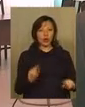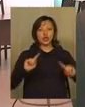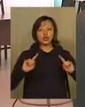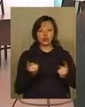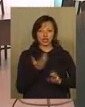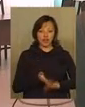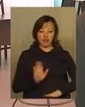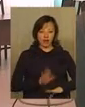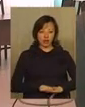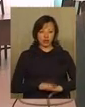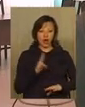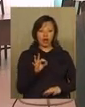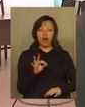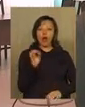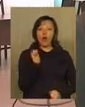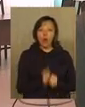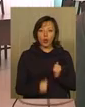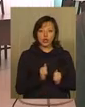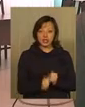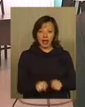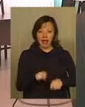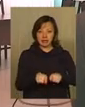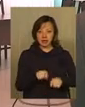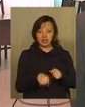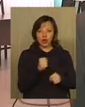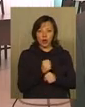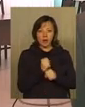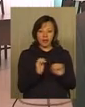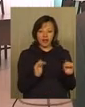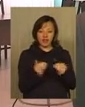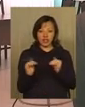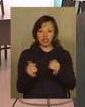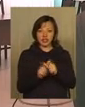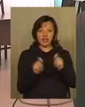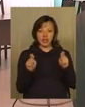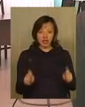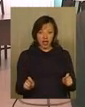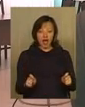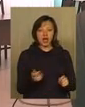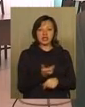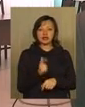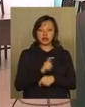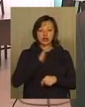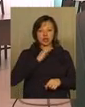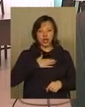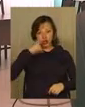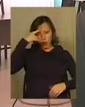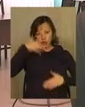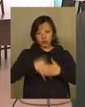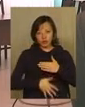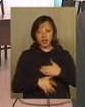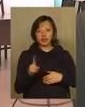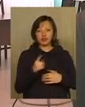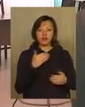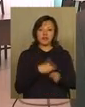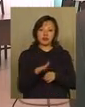важко. Але кожна експедиція, яка робить такі невеличкі навіть відкриття, вона збільшує наше розуміння, то,